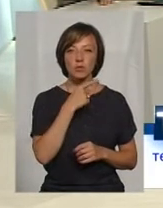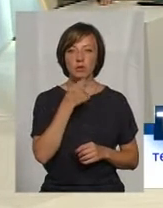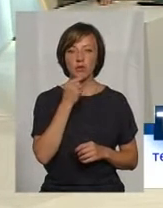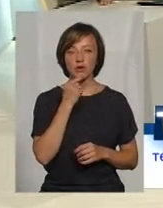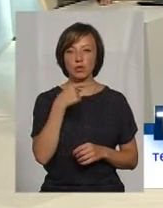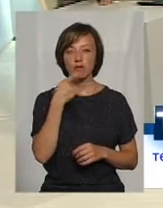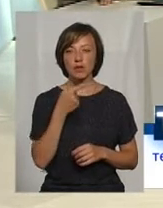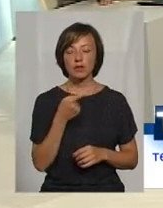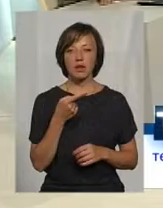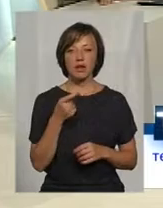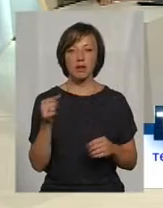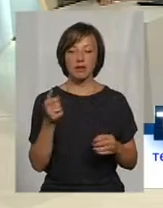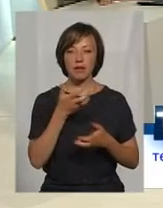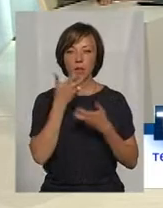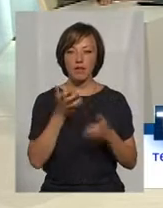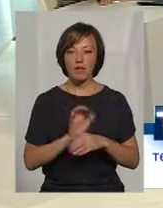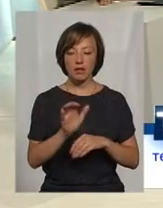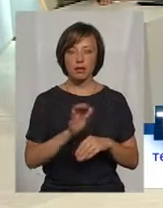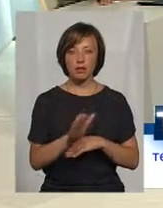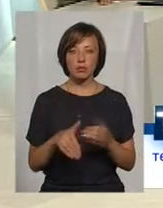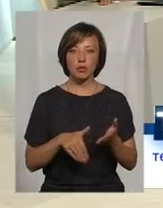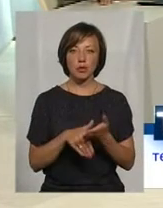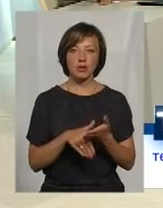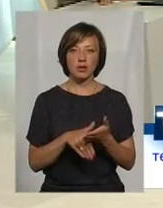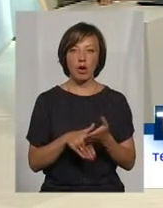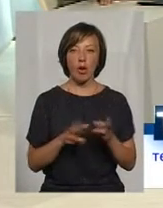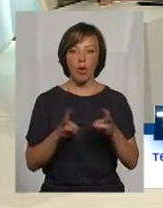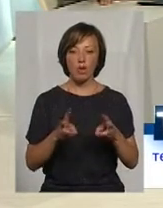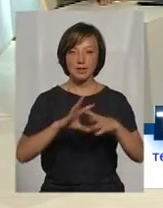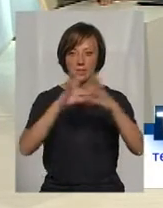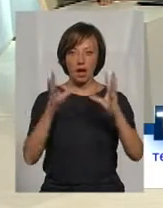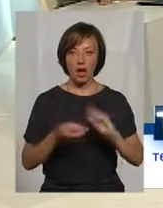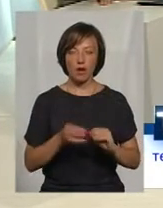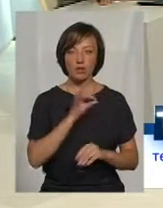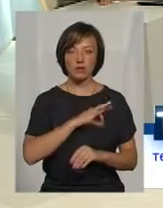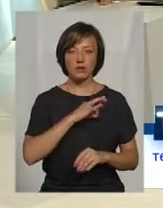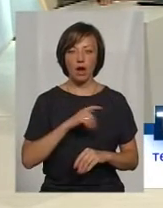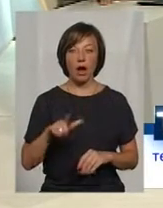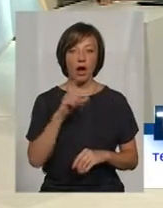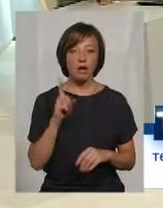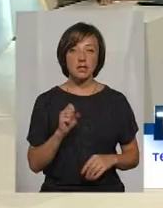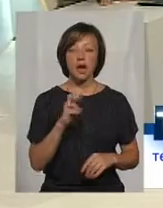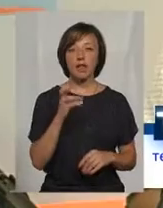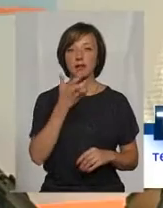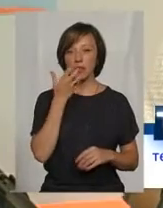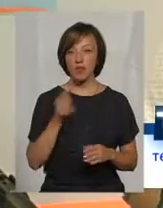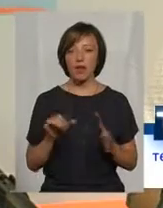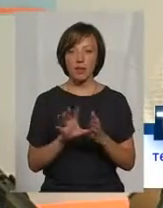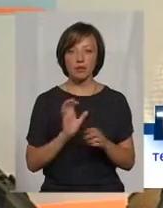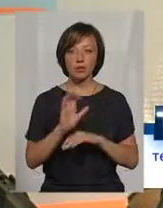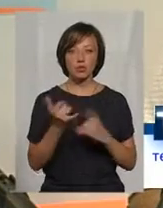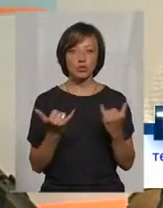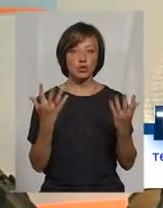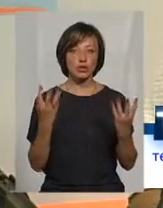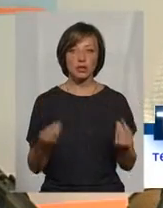послуга надавалася за допомогою, скажімо, котільно використовувала природні гази, але теплова енергія надходила. На жаль, на цей